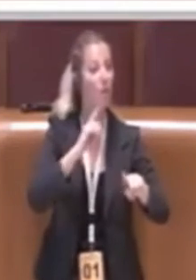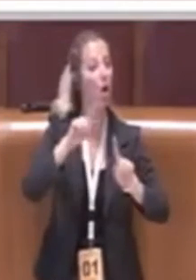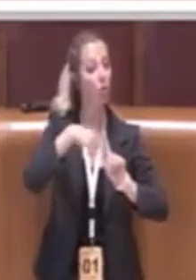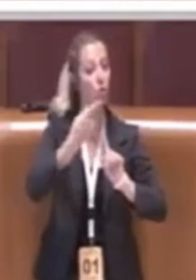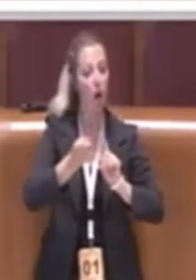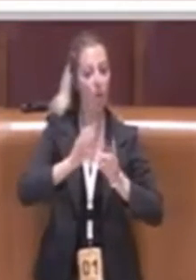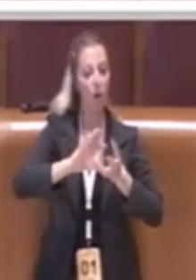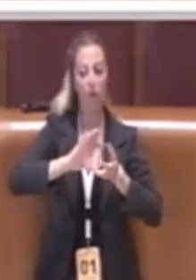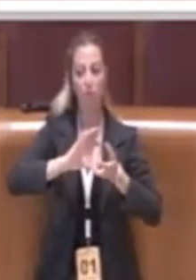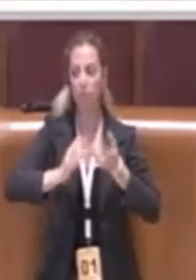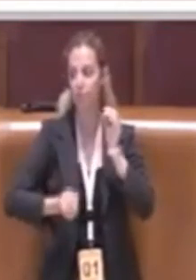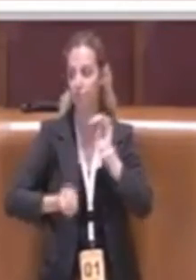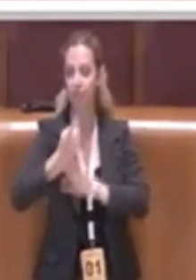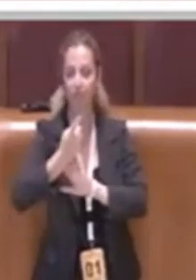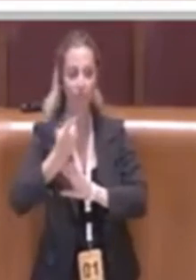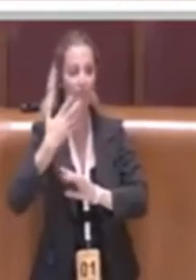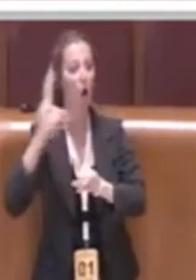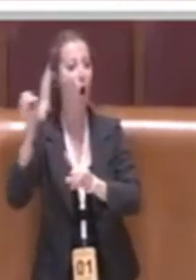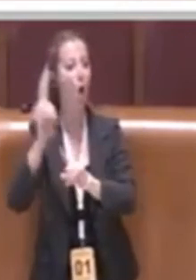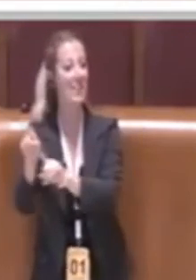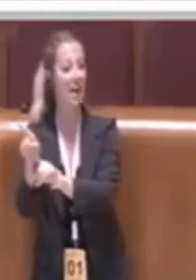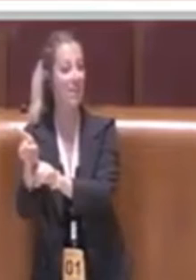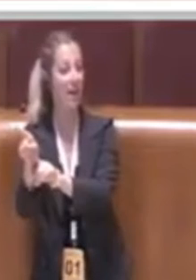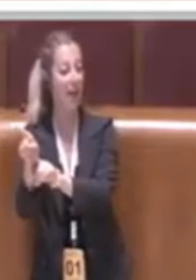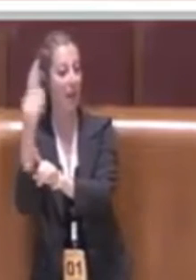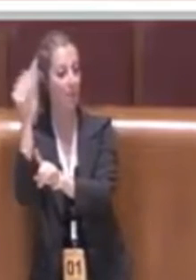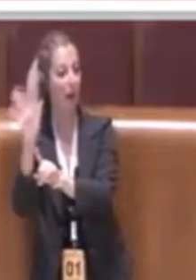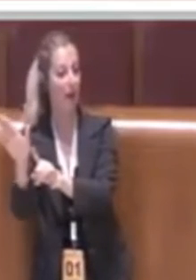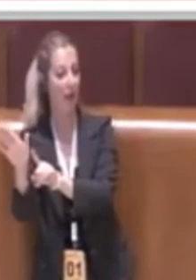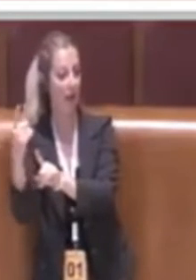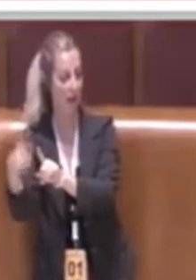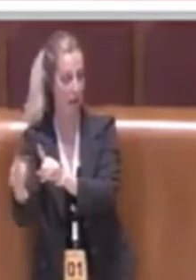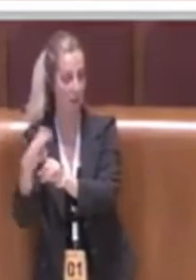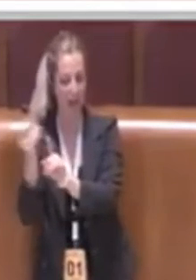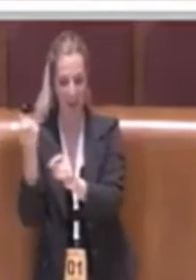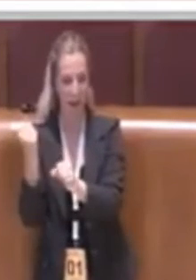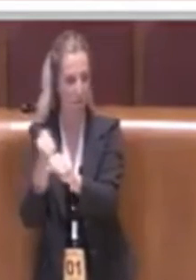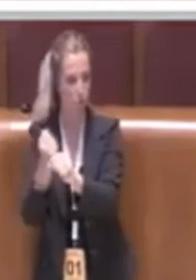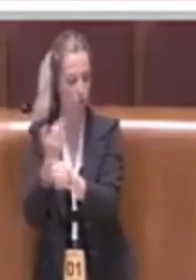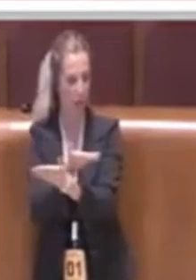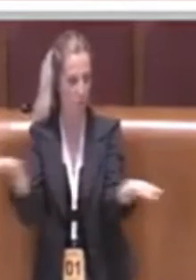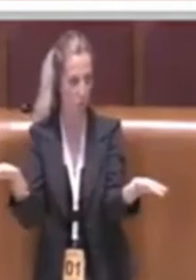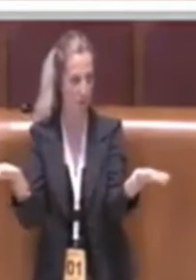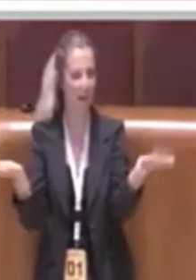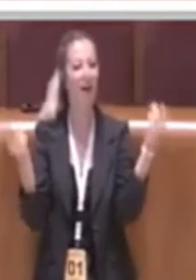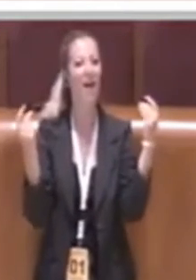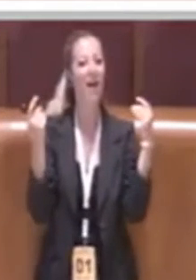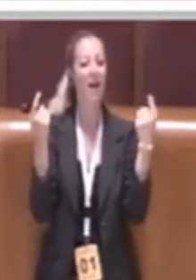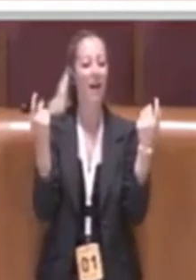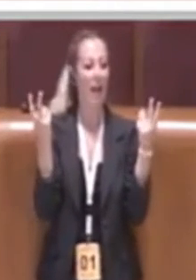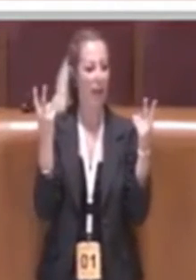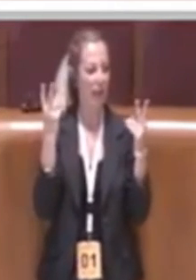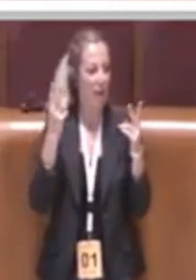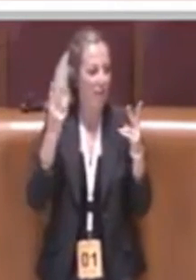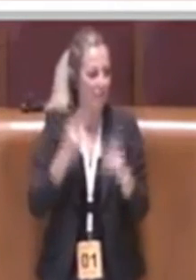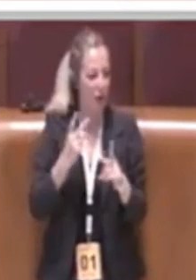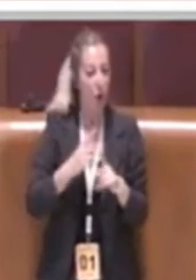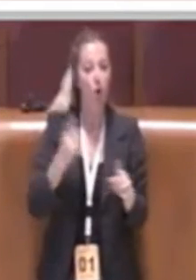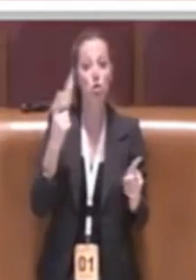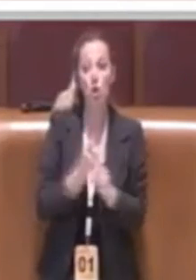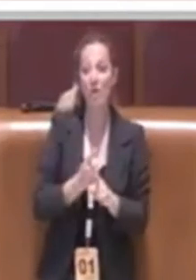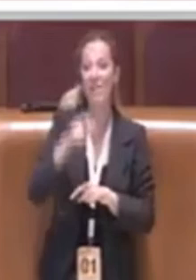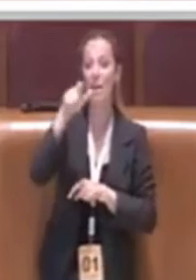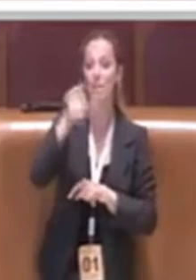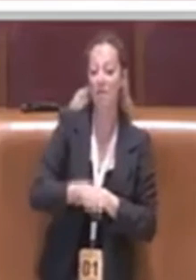il parere di Ottavianelli alla funzione pubblica in realtà non è che dovevano essere per forza il